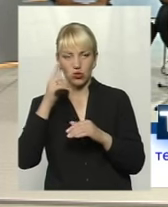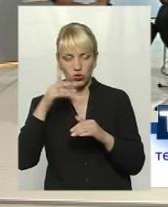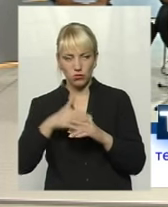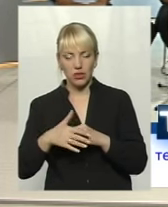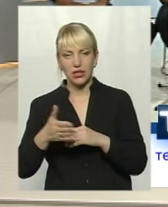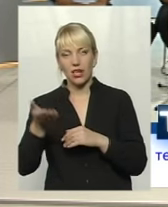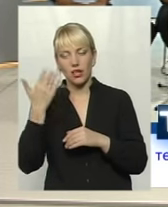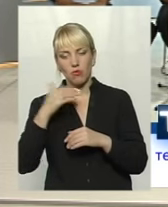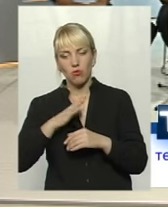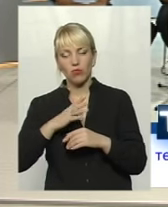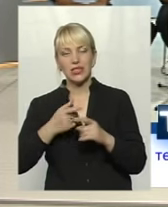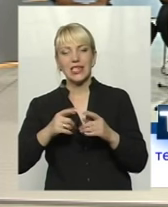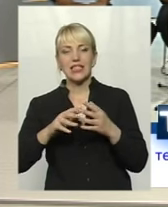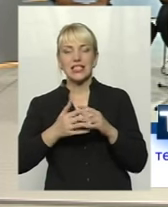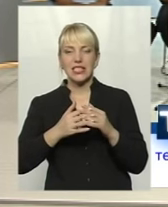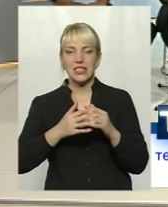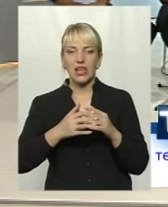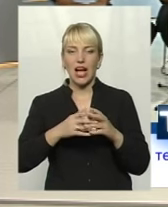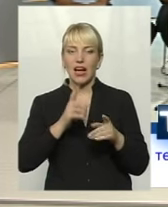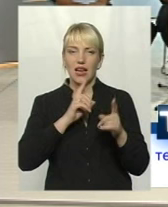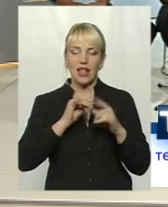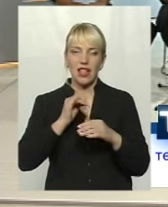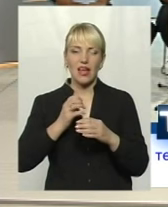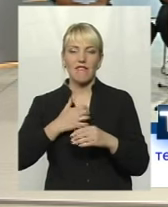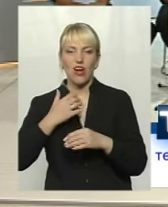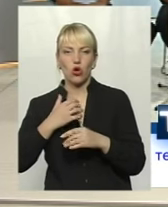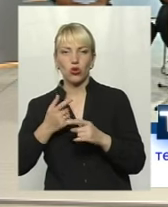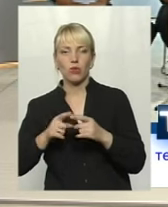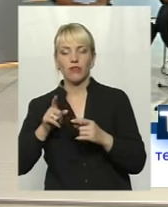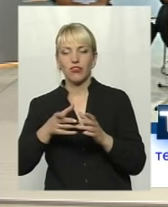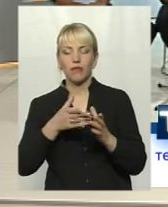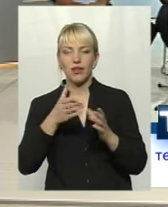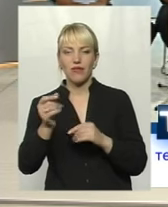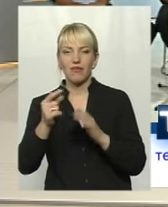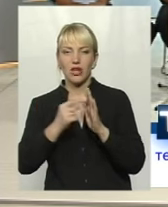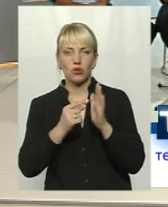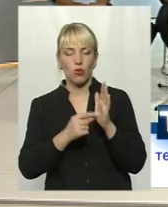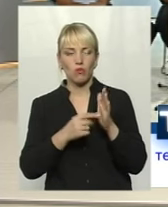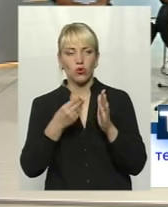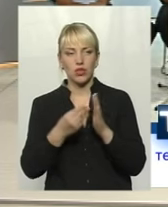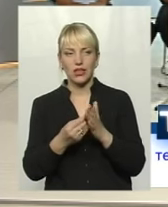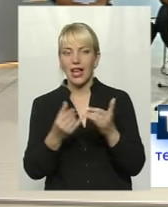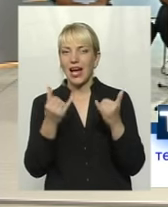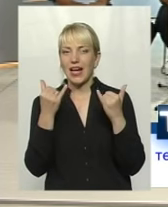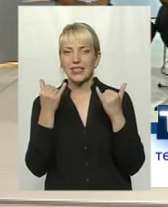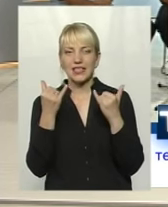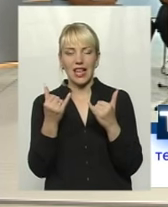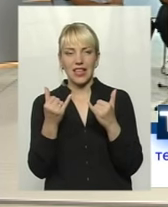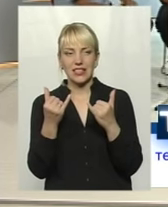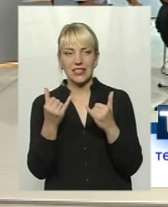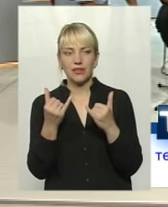був головою виконкому, головою зіської ради. Тобто, він впливав на розподіл бюджету і таке інше, розумієте? Ну, зараз він теж впливає. впливає